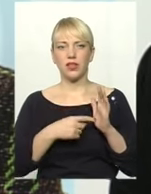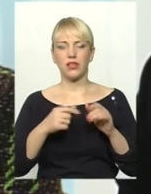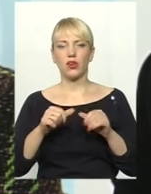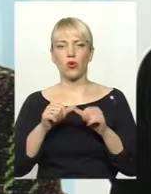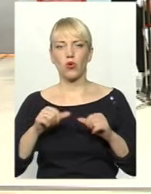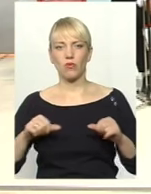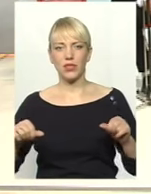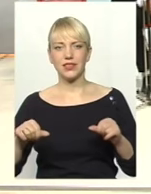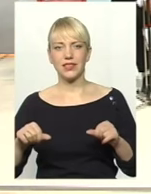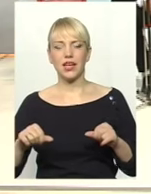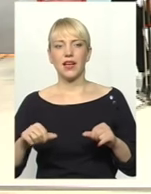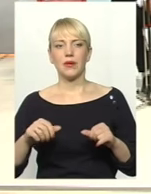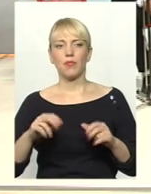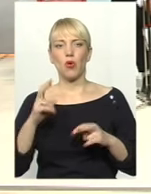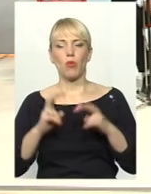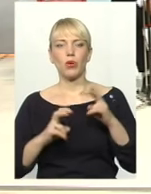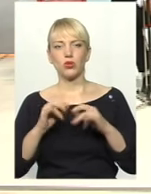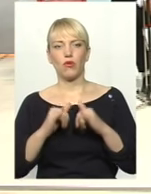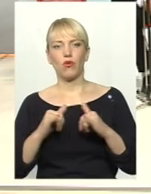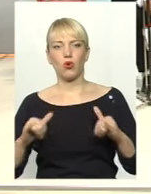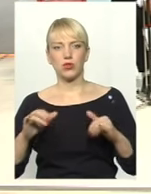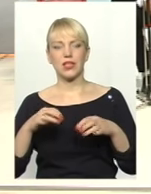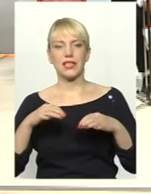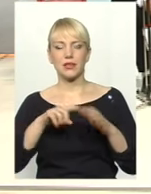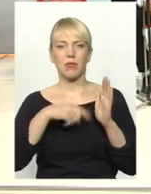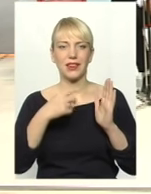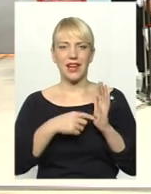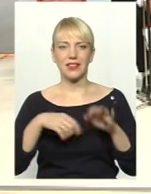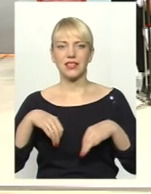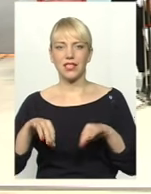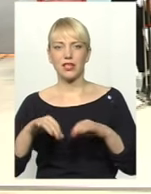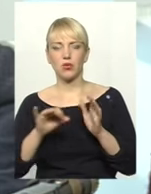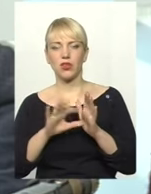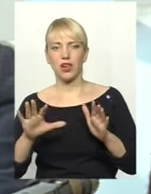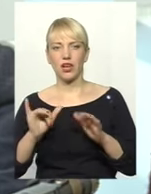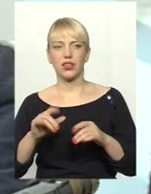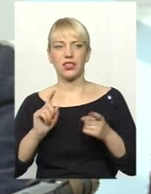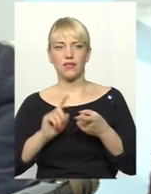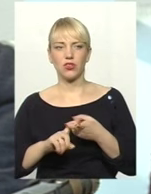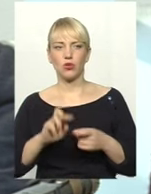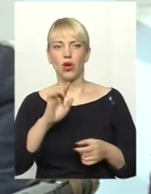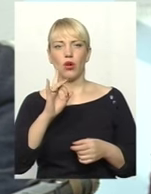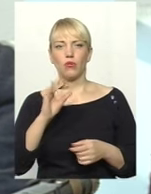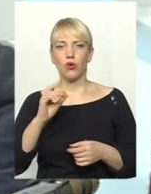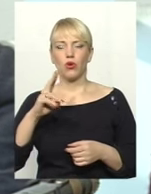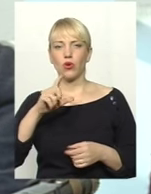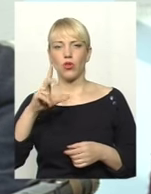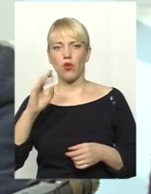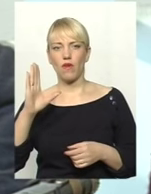промисловості, підприємництва, енергетики, транспорту та зв'язку. Лілія Степанівна Брухнова, представник